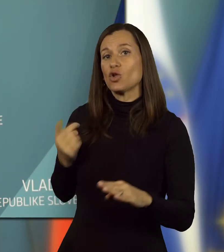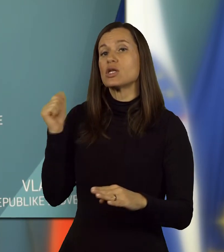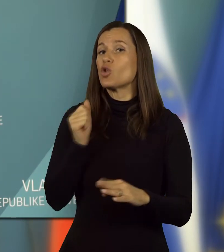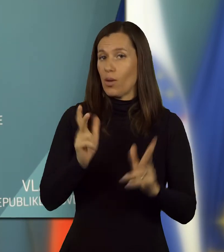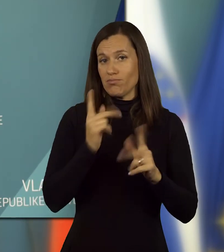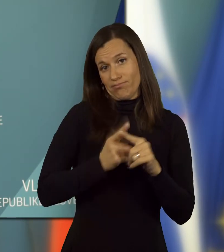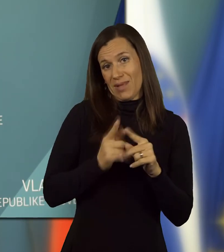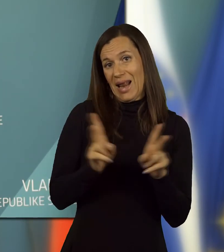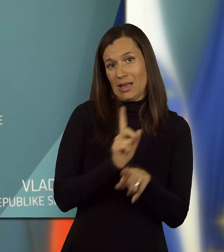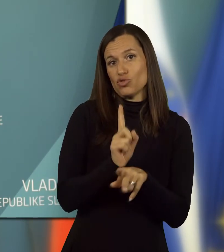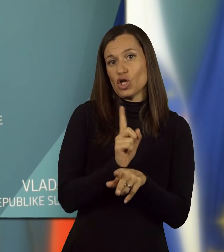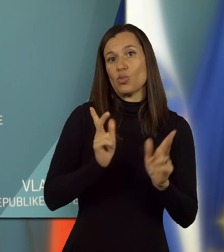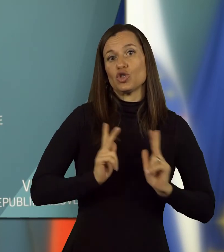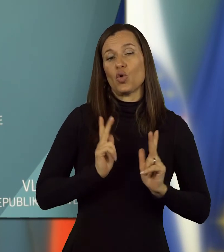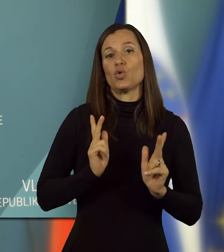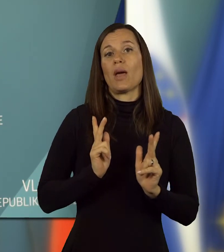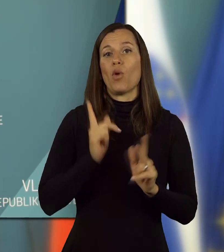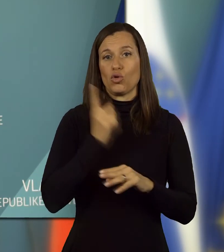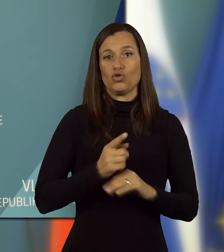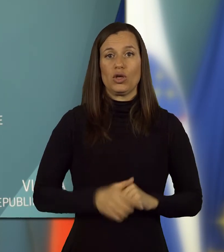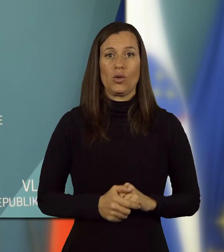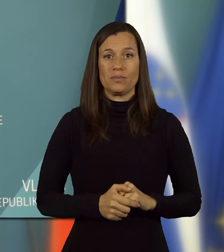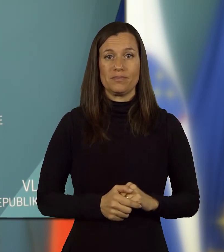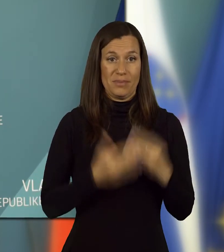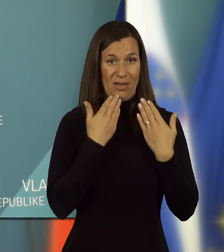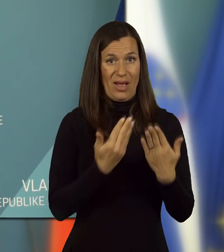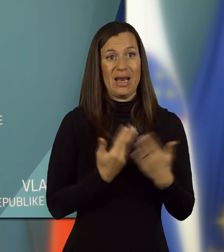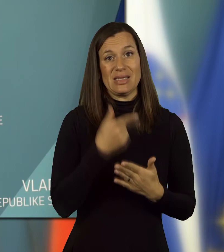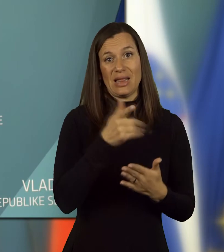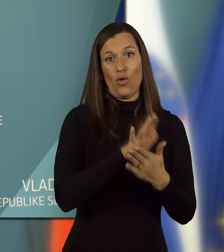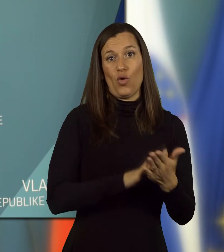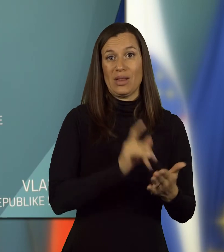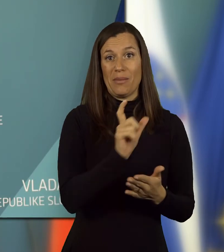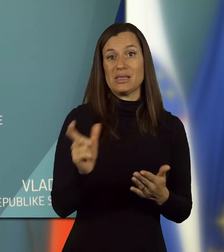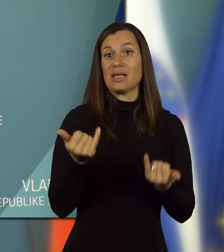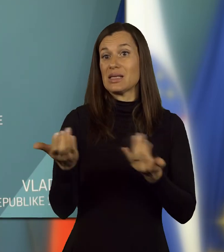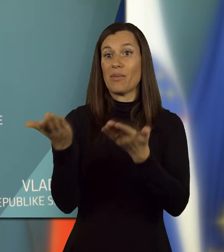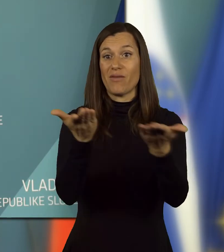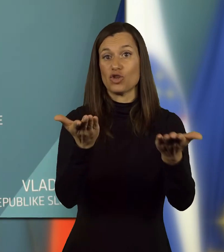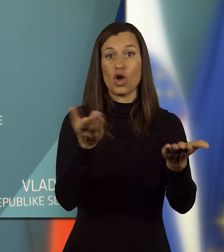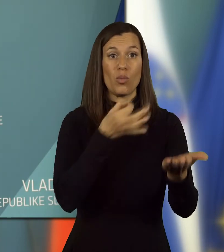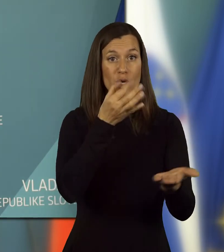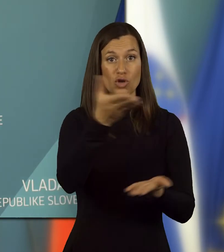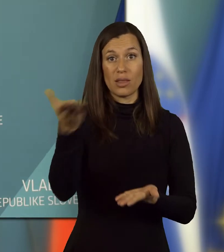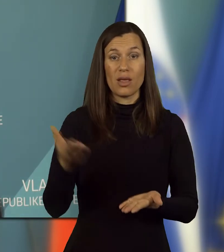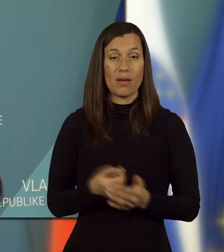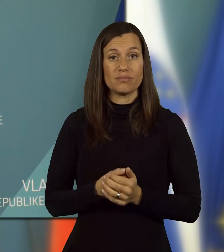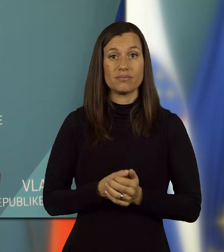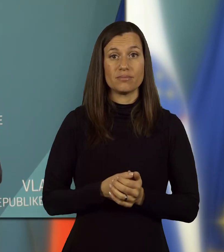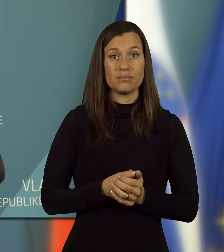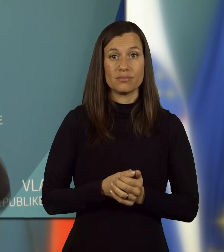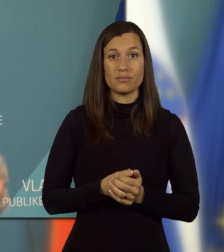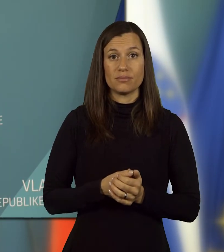odločitev pričakujemo v kratkem času. Hvala, ministrici, zadev vodnje, ste držete vaše vprašanje,